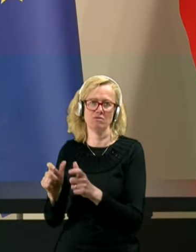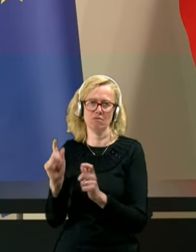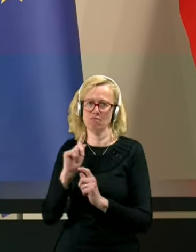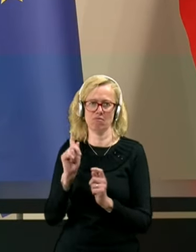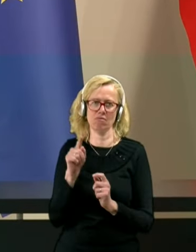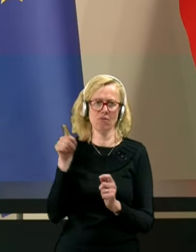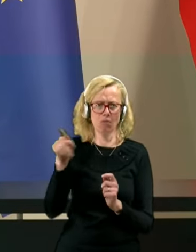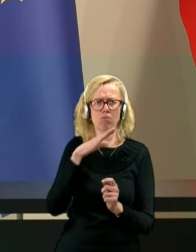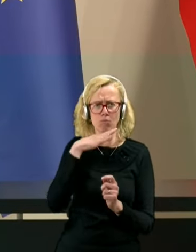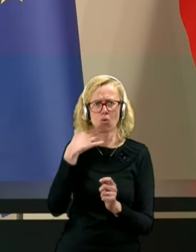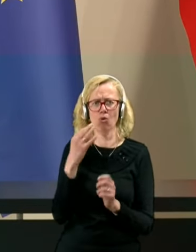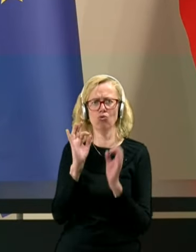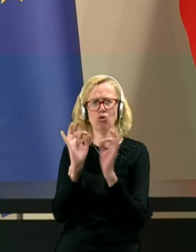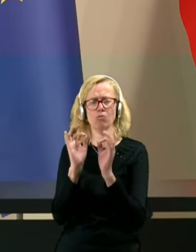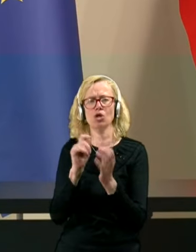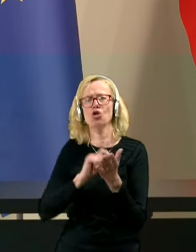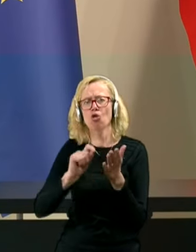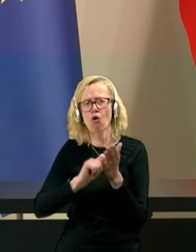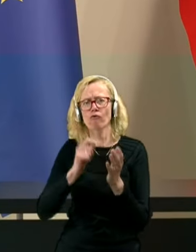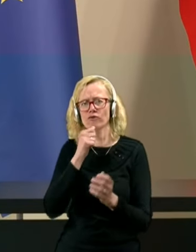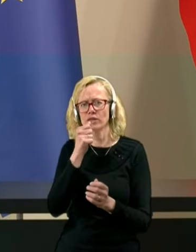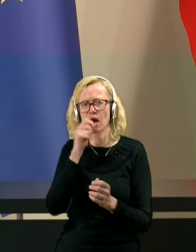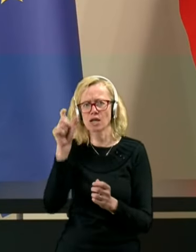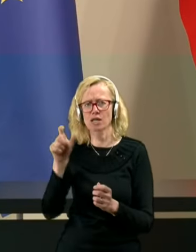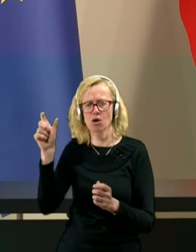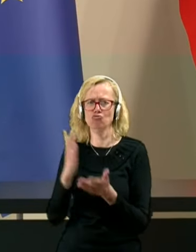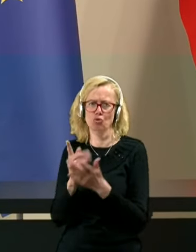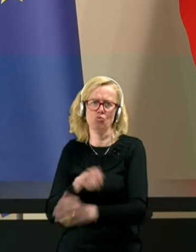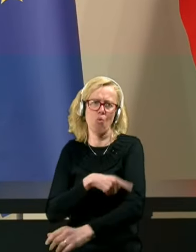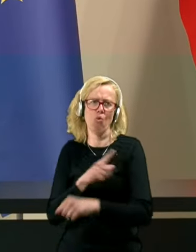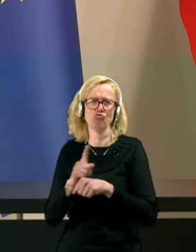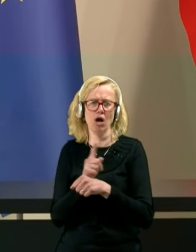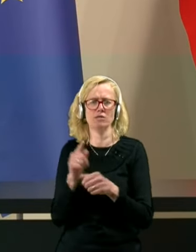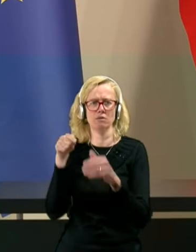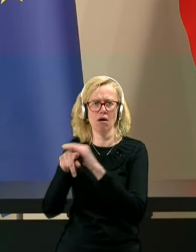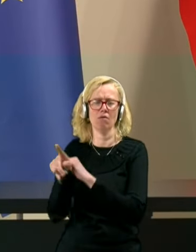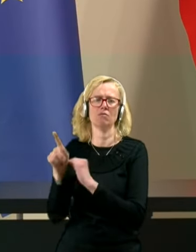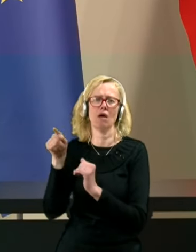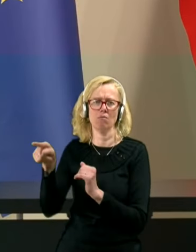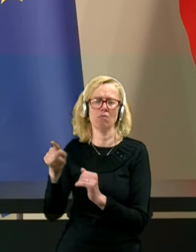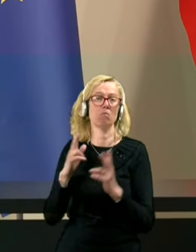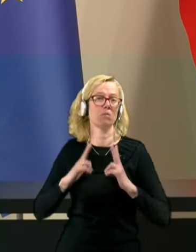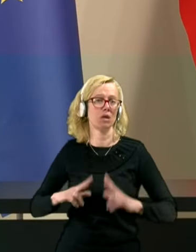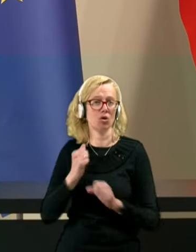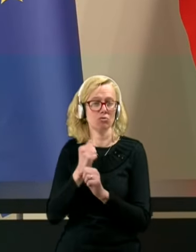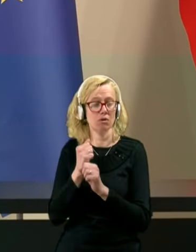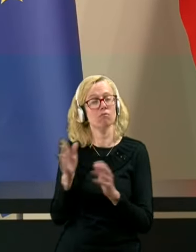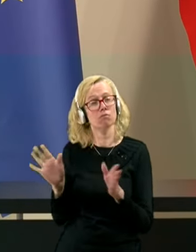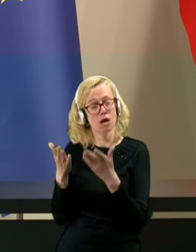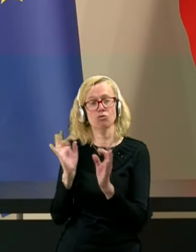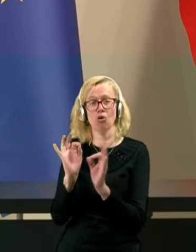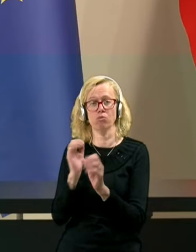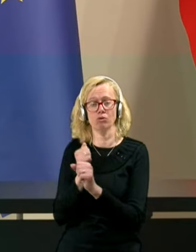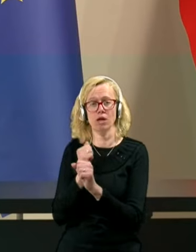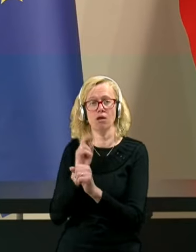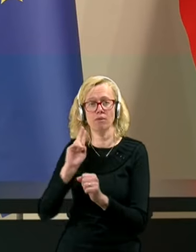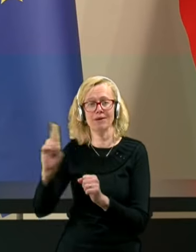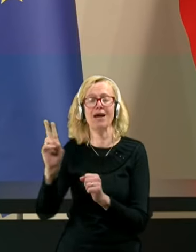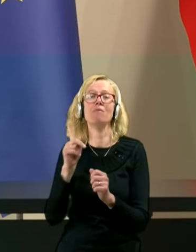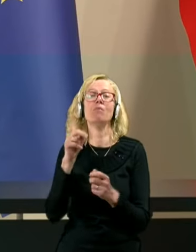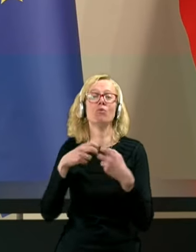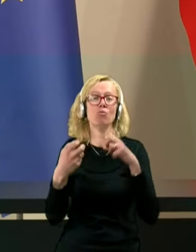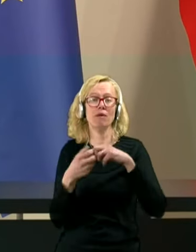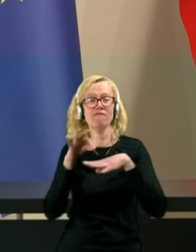dobrih novinarjev, ki so že dolgo časa tam in dobro delajo in najmerno delajo dobro naprej. Gre za problem vodenja te